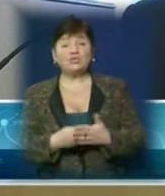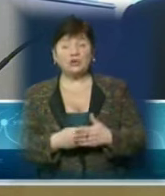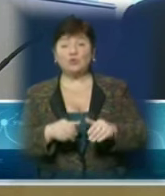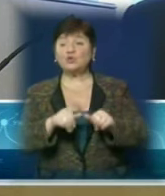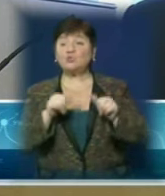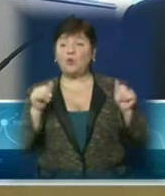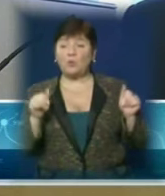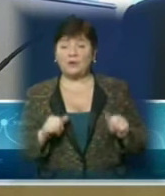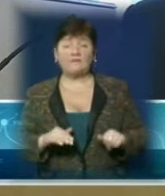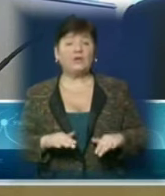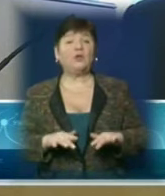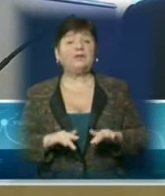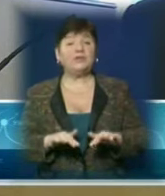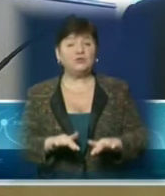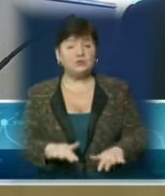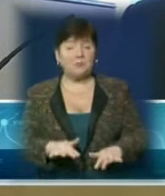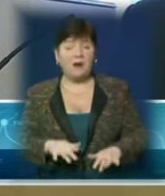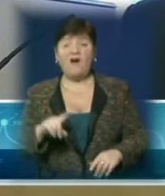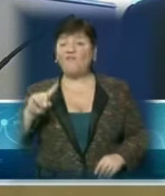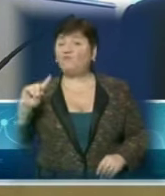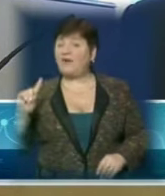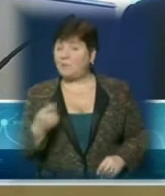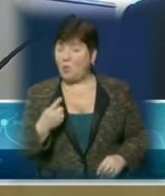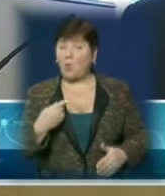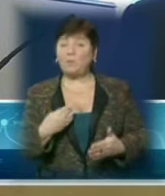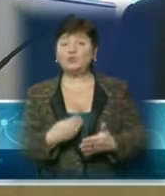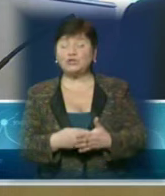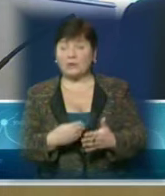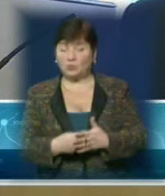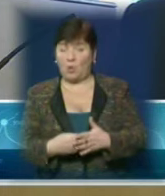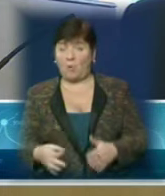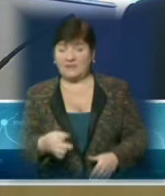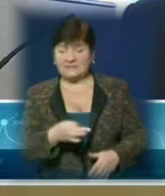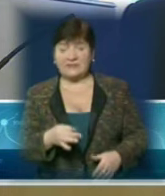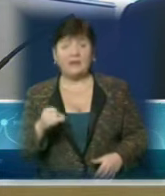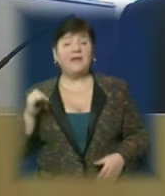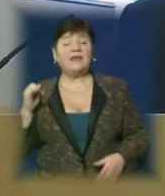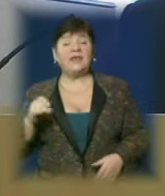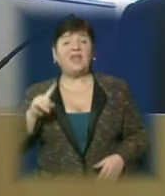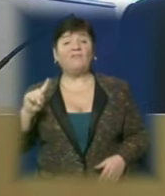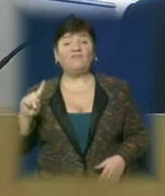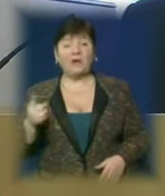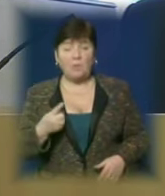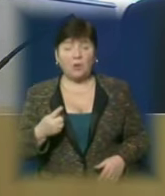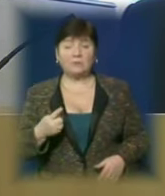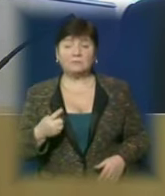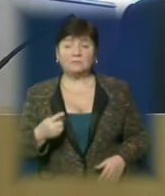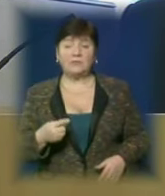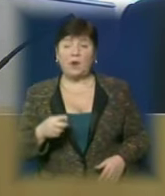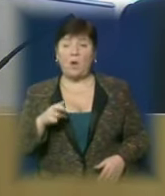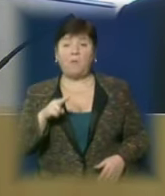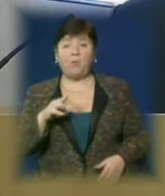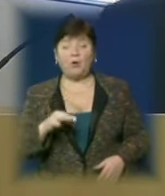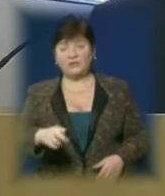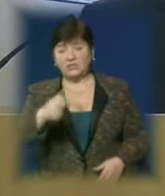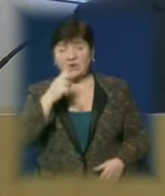діючих вимог бюджетного кодексу і вимог закону по державному